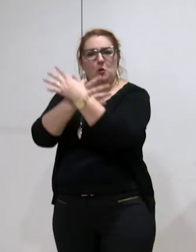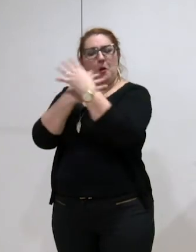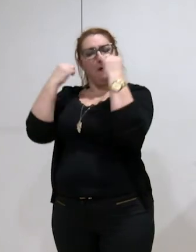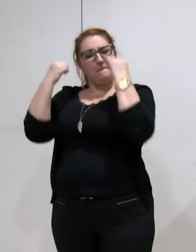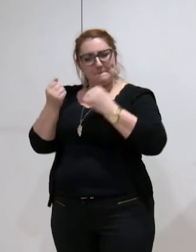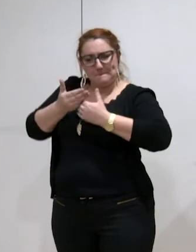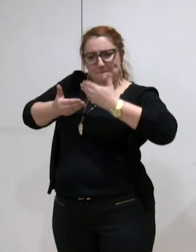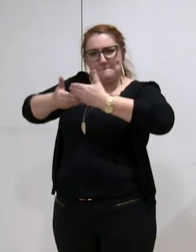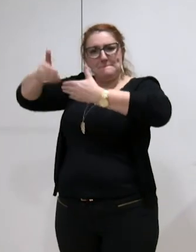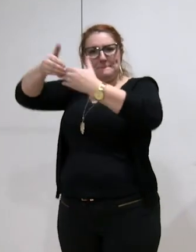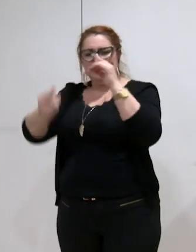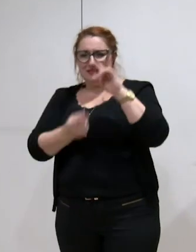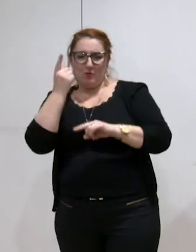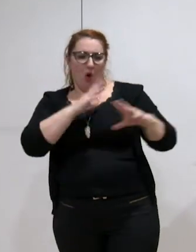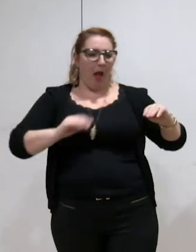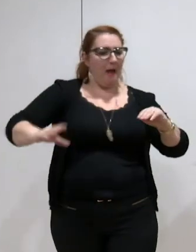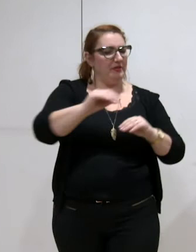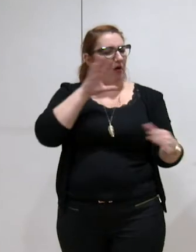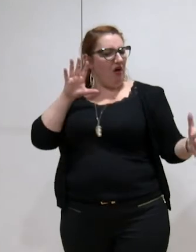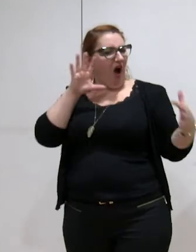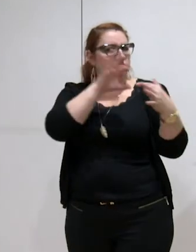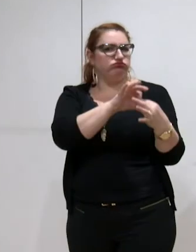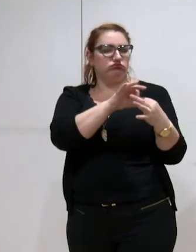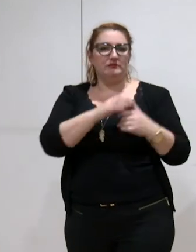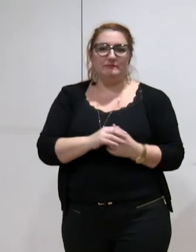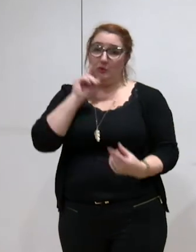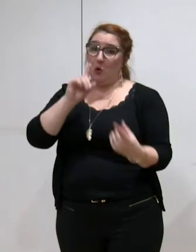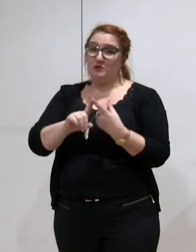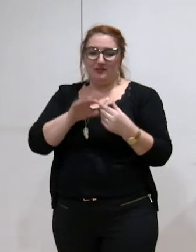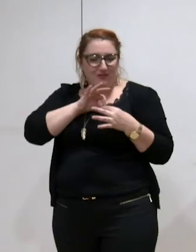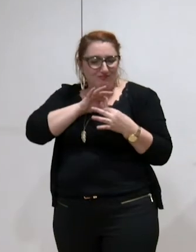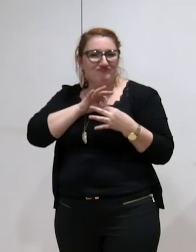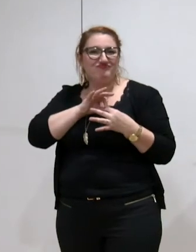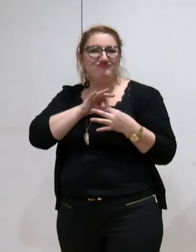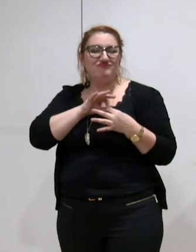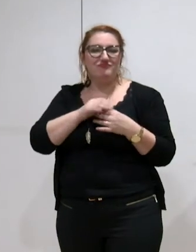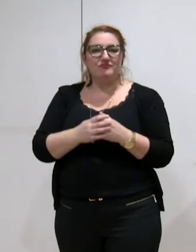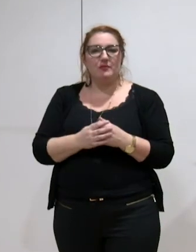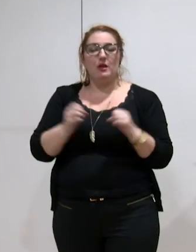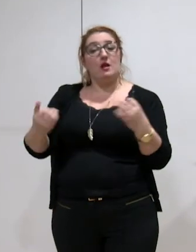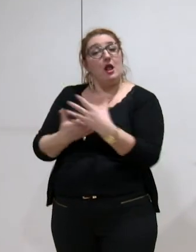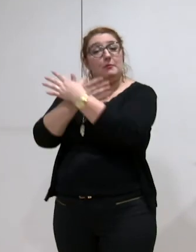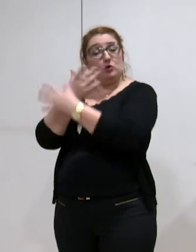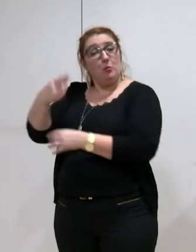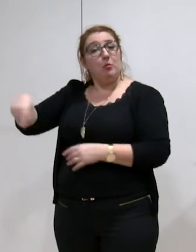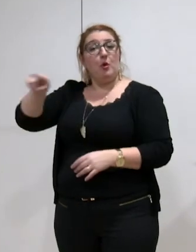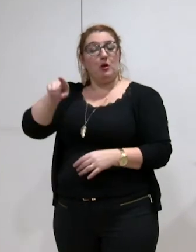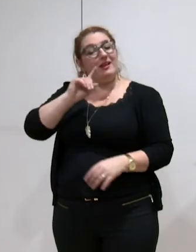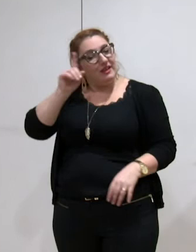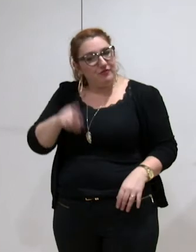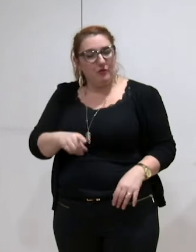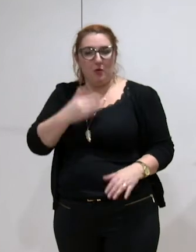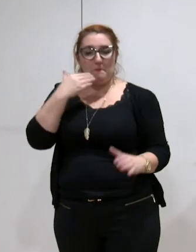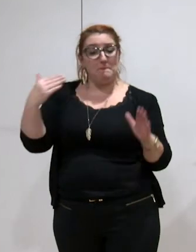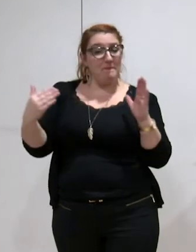connecter au plus près de ses habitants. Afin d'assurer le lien de proximité, notre métropole doit prétendre à une meilleure